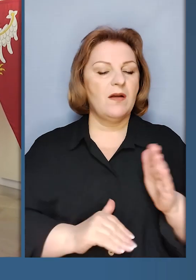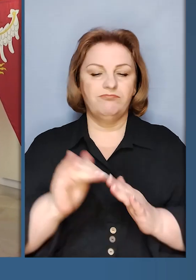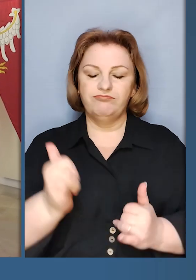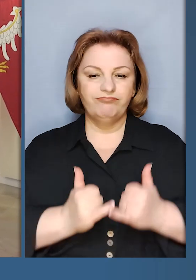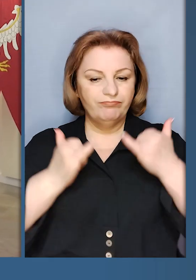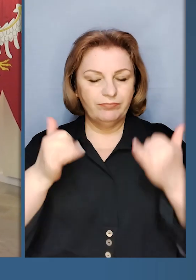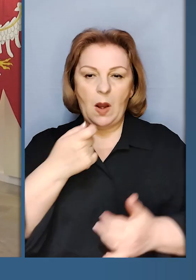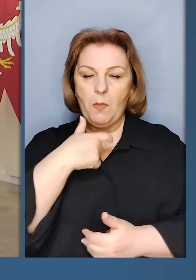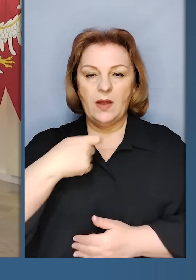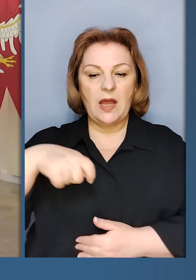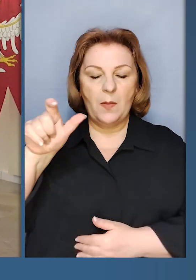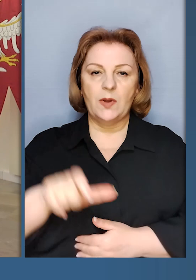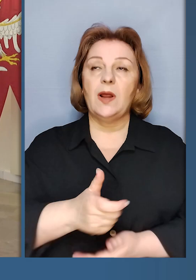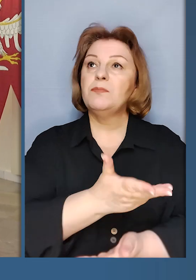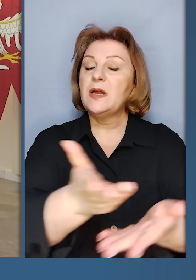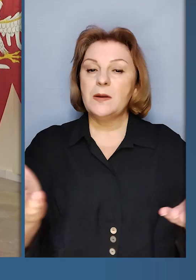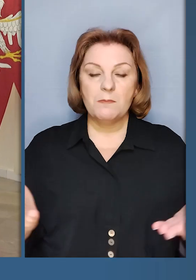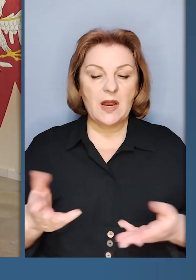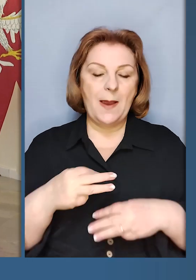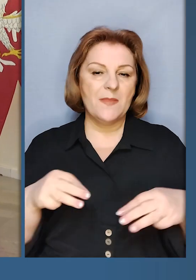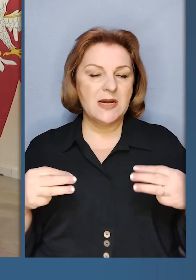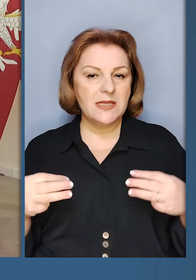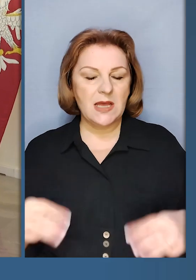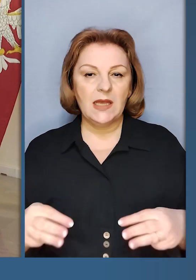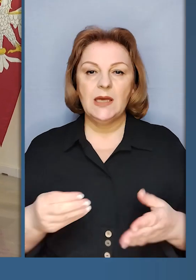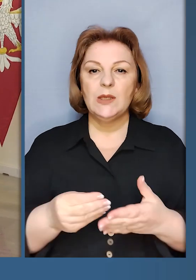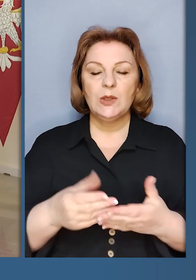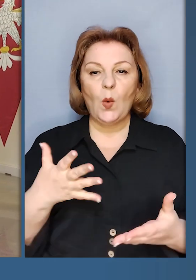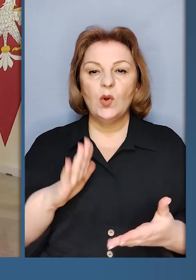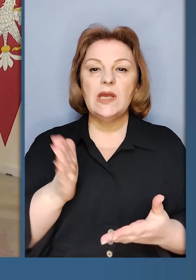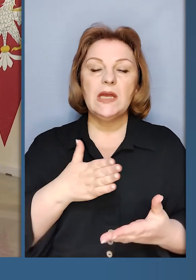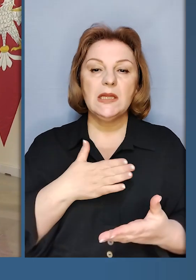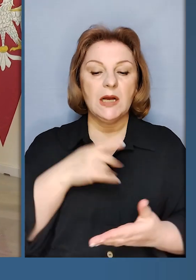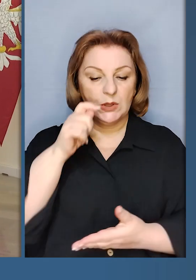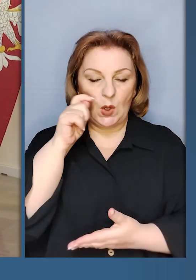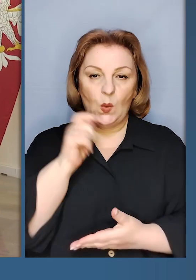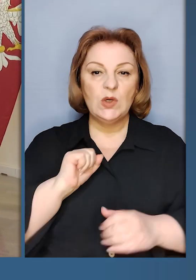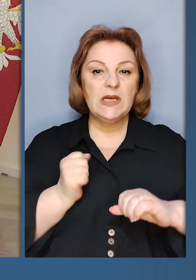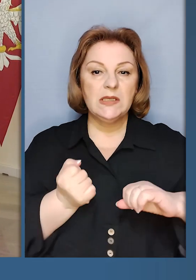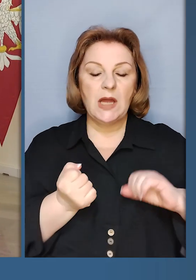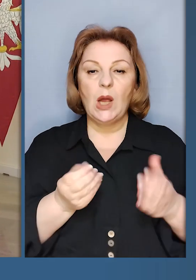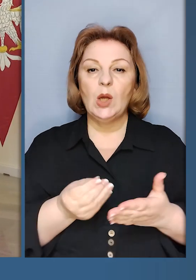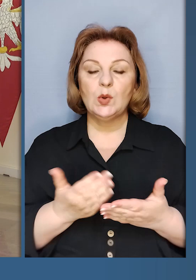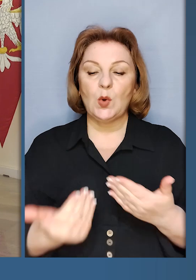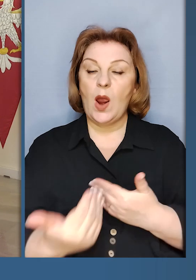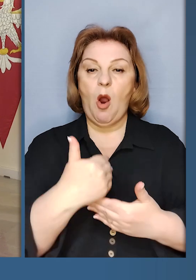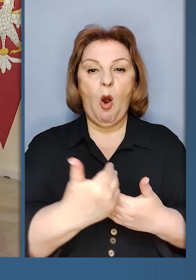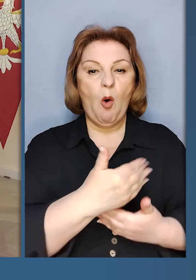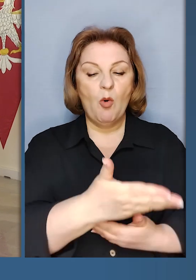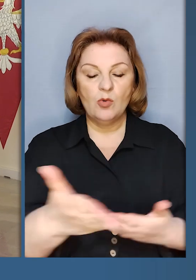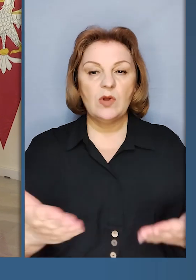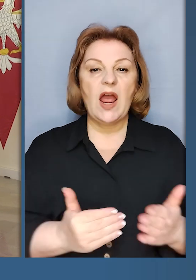президенте, шановні пані та панове, міністри, дорогі наші українські друзі, дорогі гості,